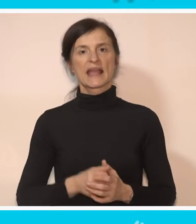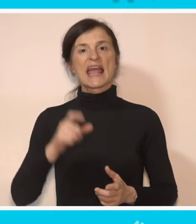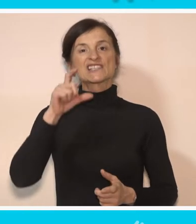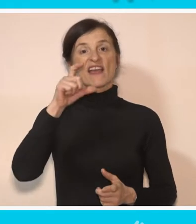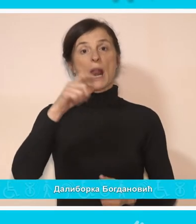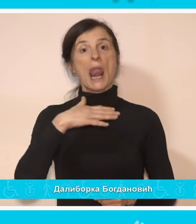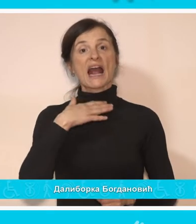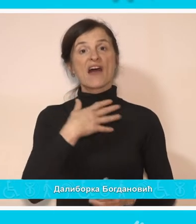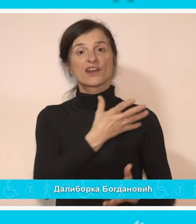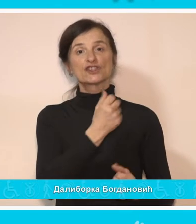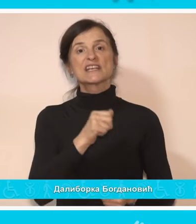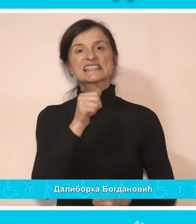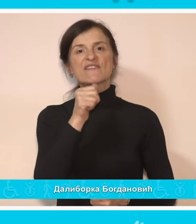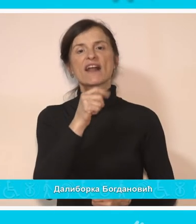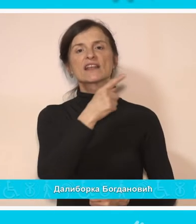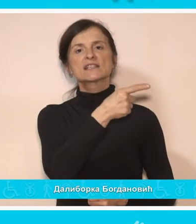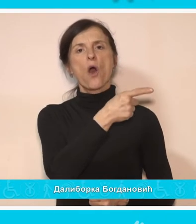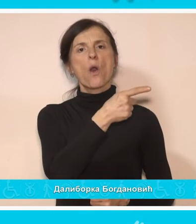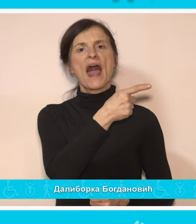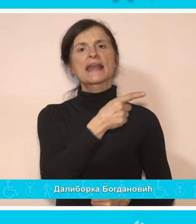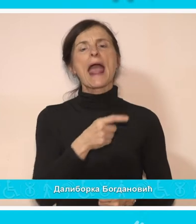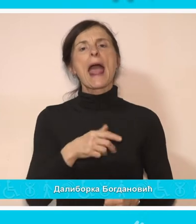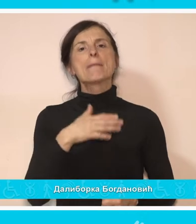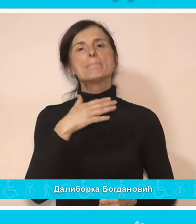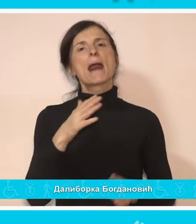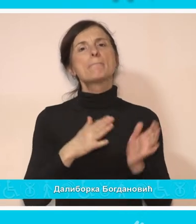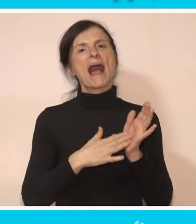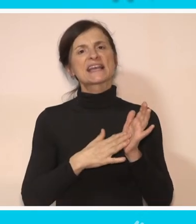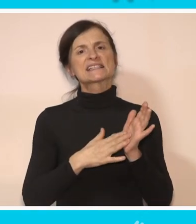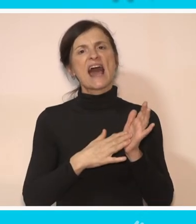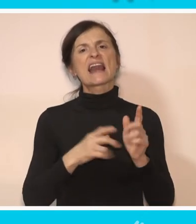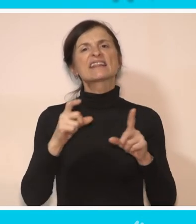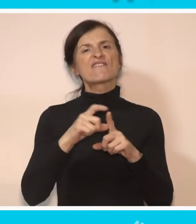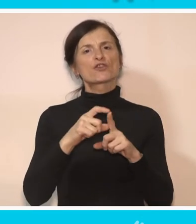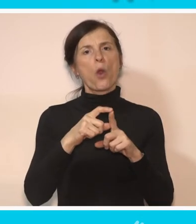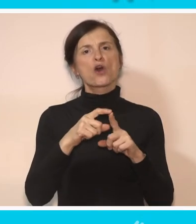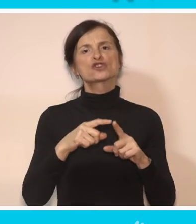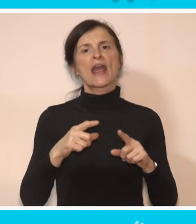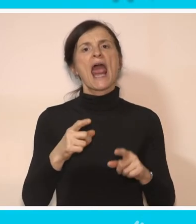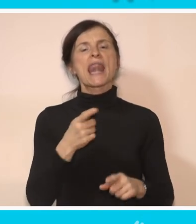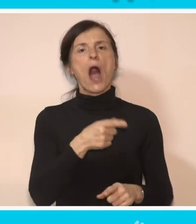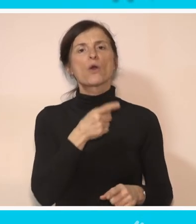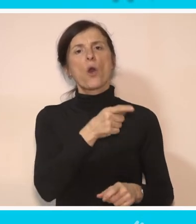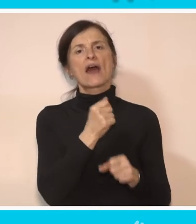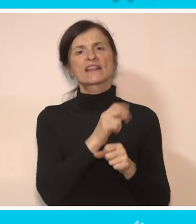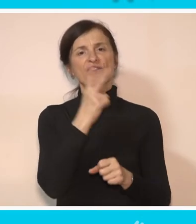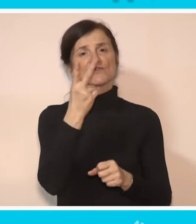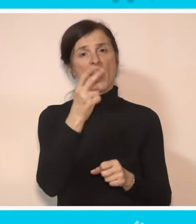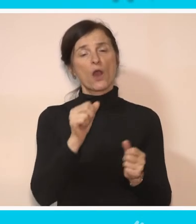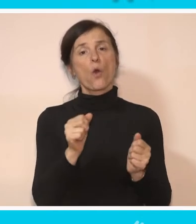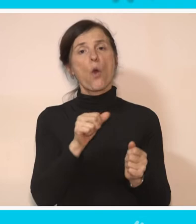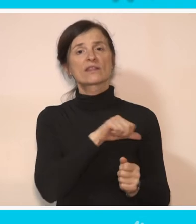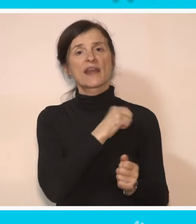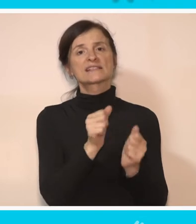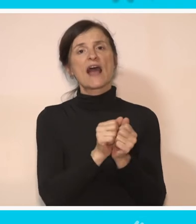Svetlana Glavinić iz Ivanjice je magister defektoloških nauka. Već dve decenije radi sa decom sa smetnjama u